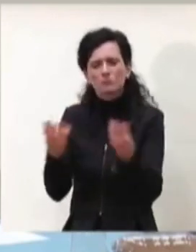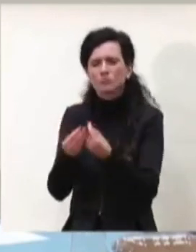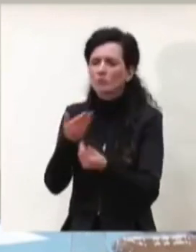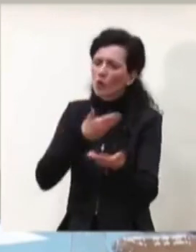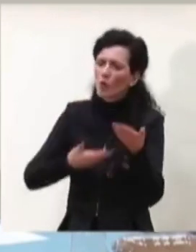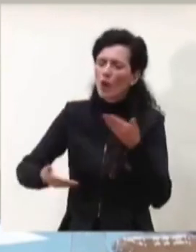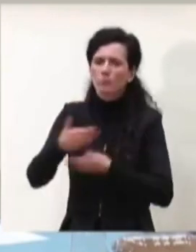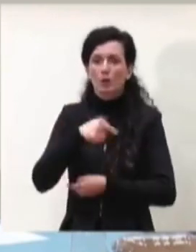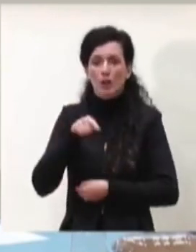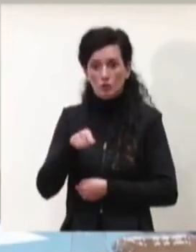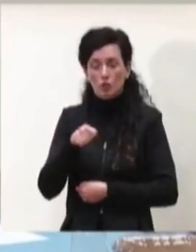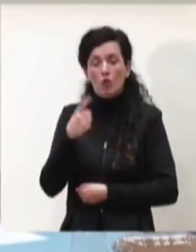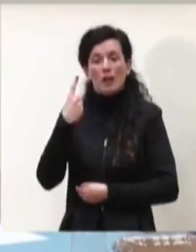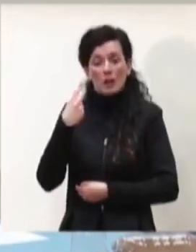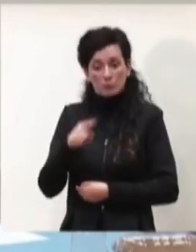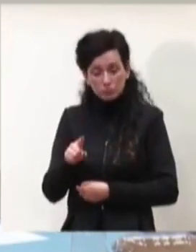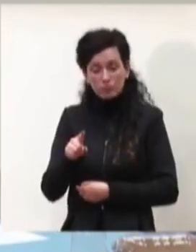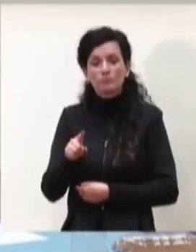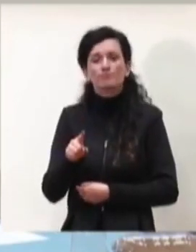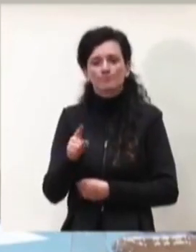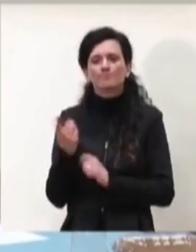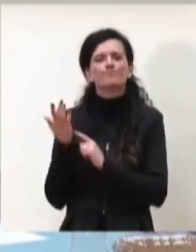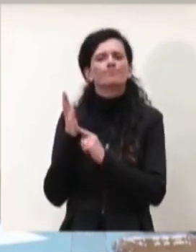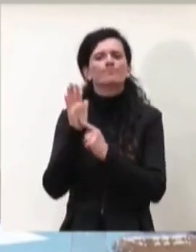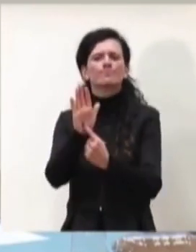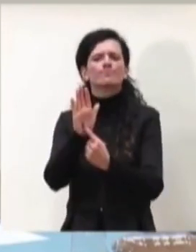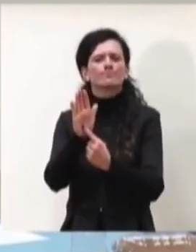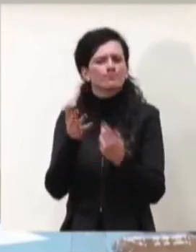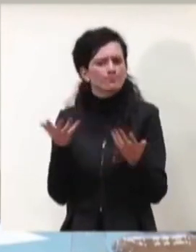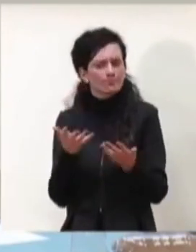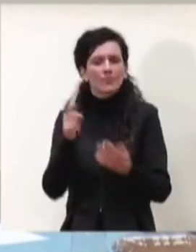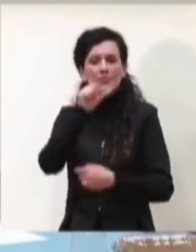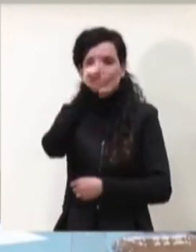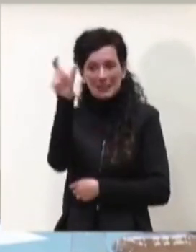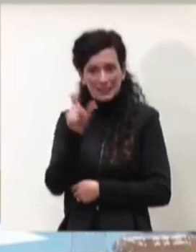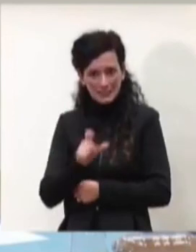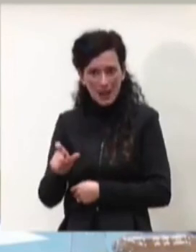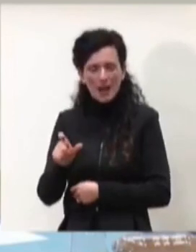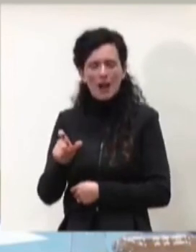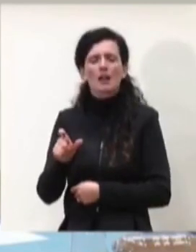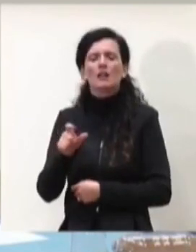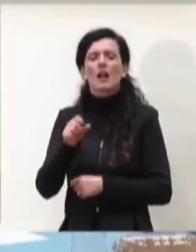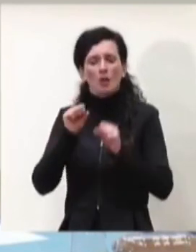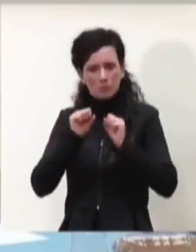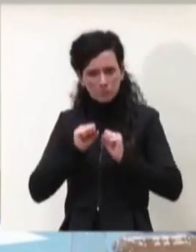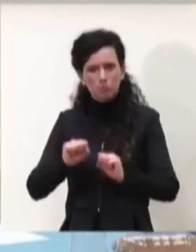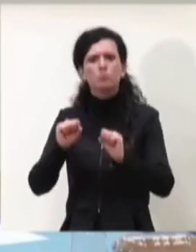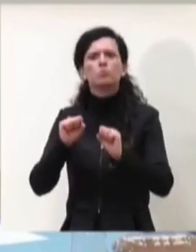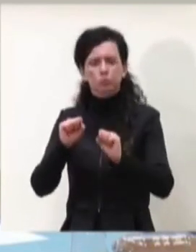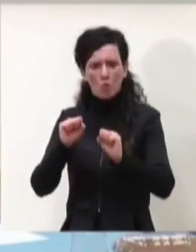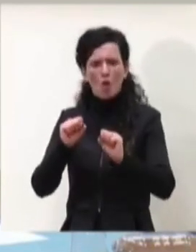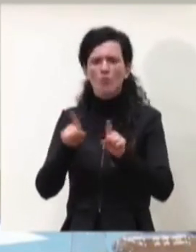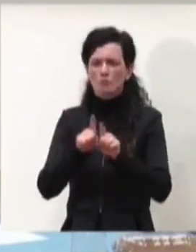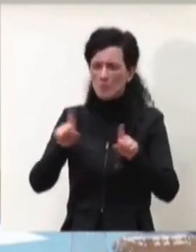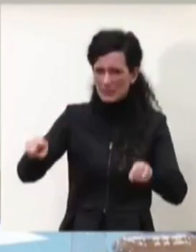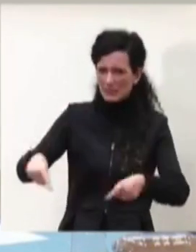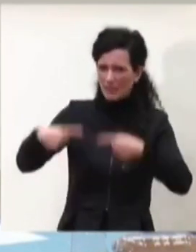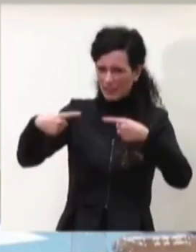'Italia è un Paese che è in grado di giocarsi le sfide